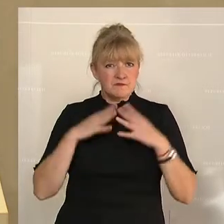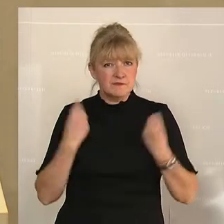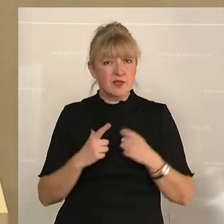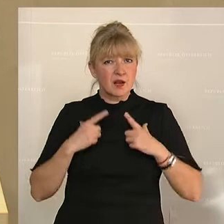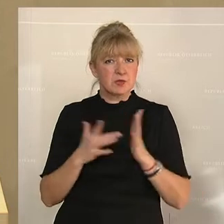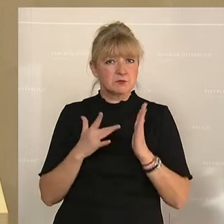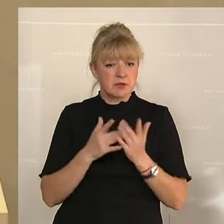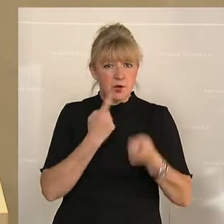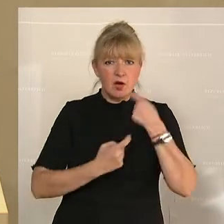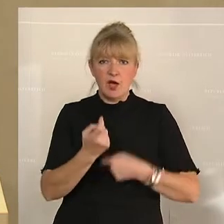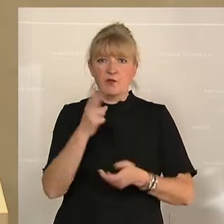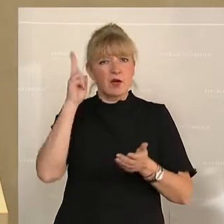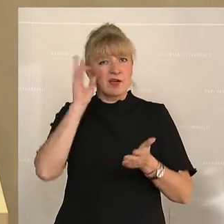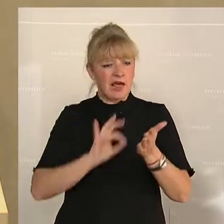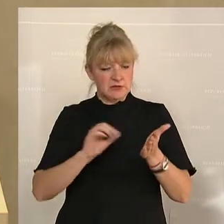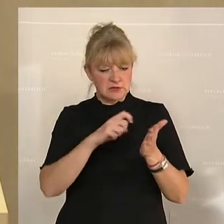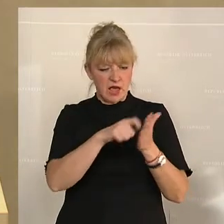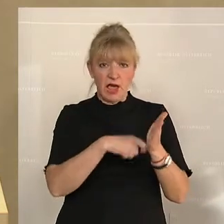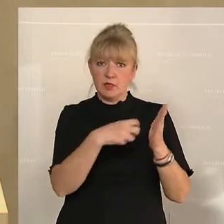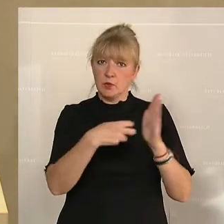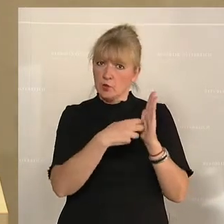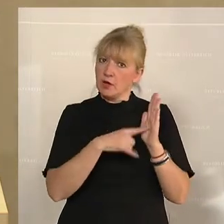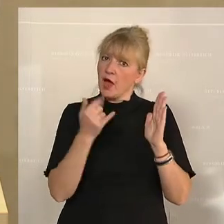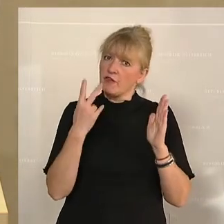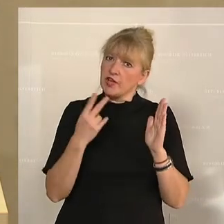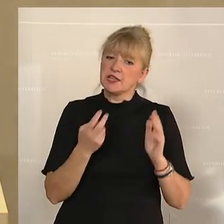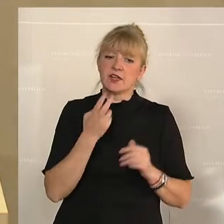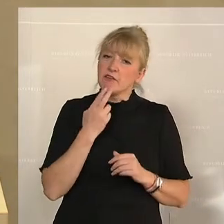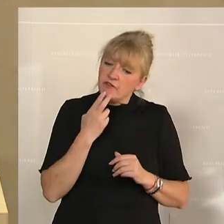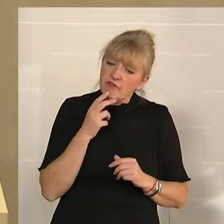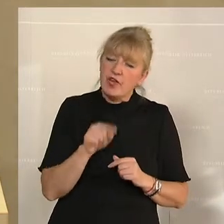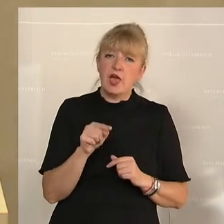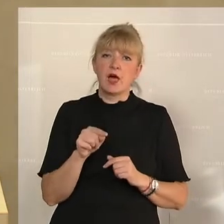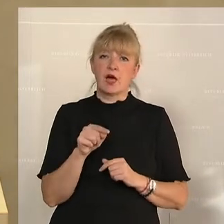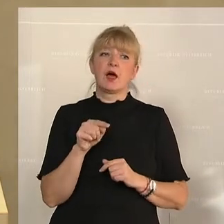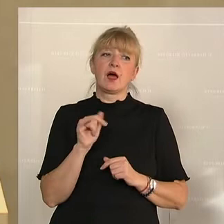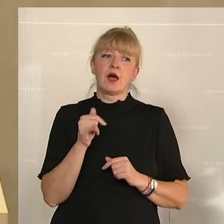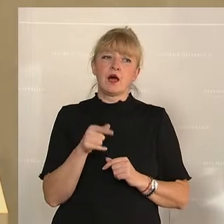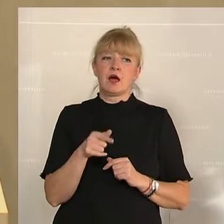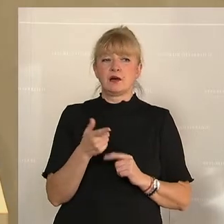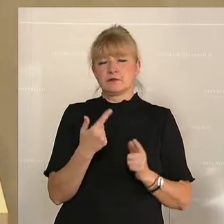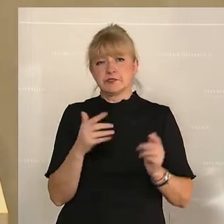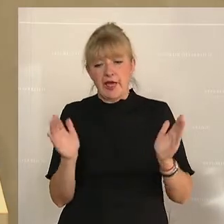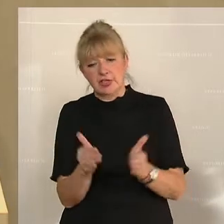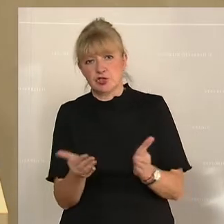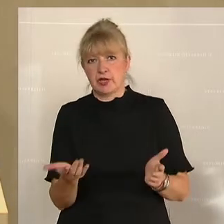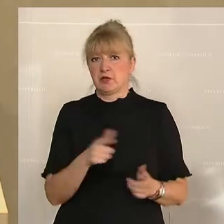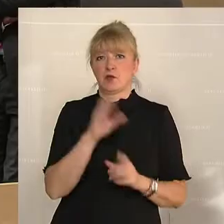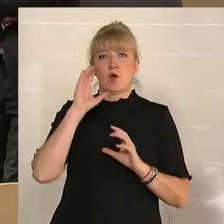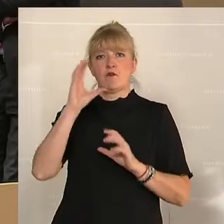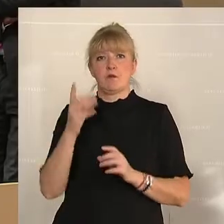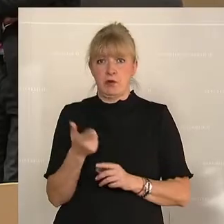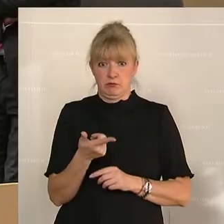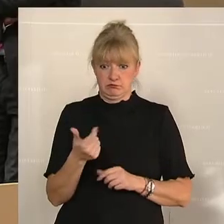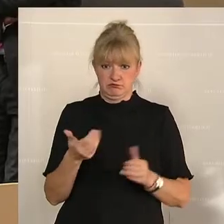Lebensmittelherkunftskennzeichnung, das ja auch wichtig wäre, das, was ja eigentlich das einschränken würde, hat die ÖVP klar